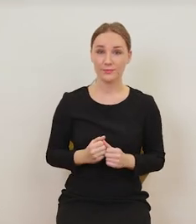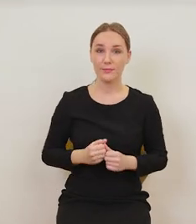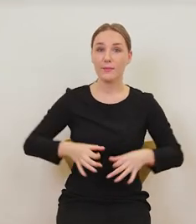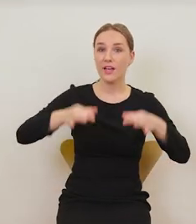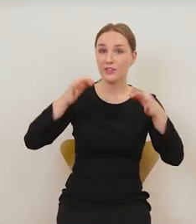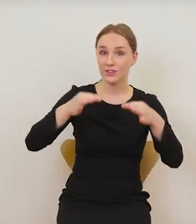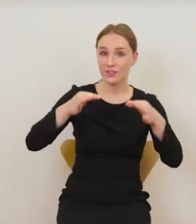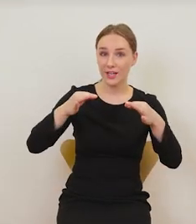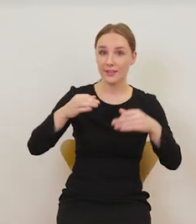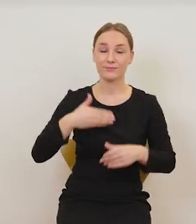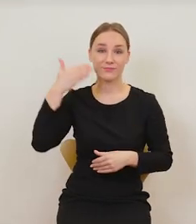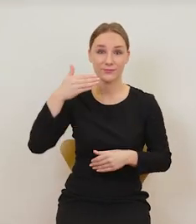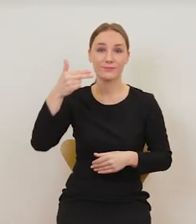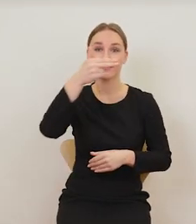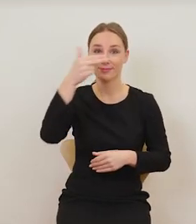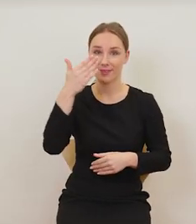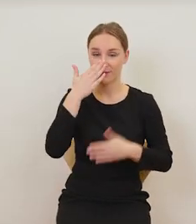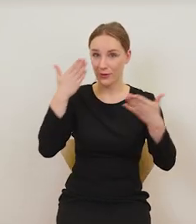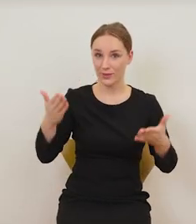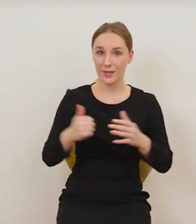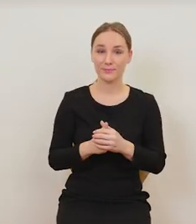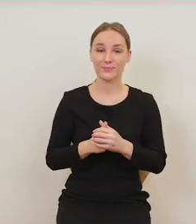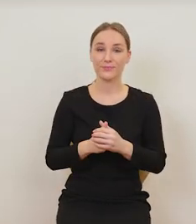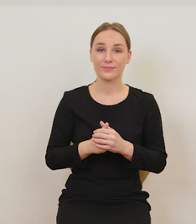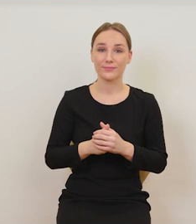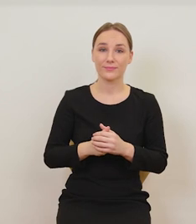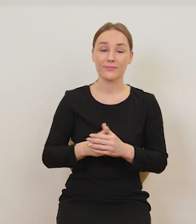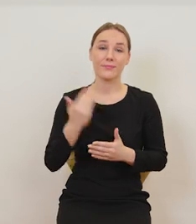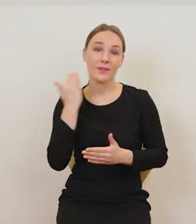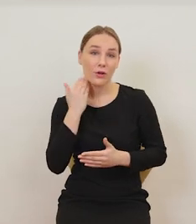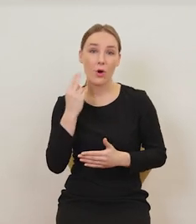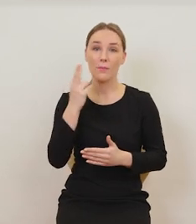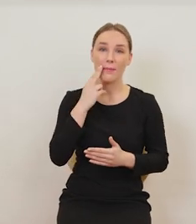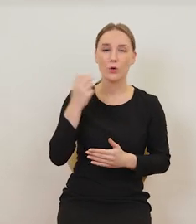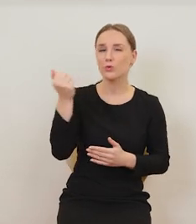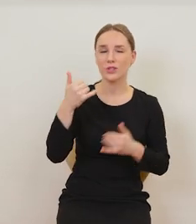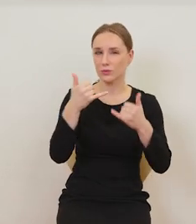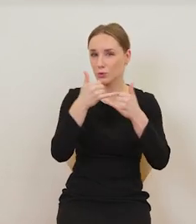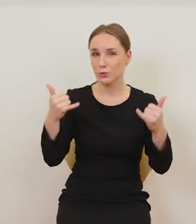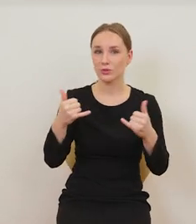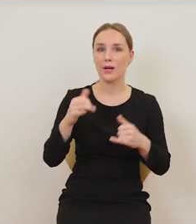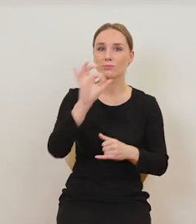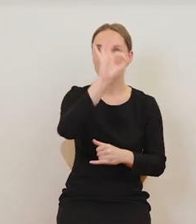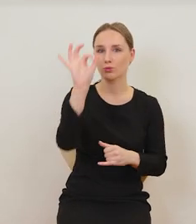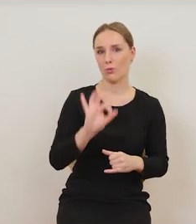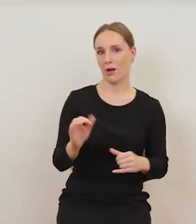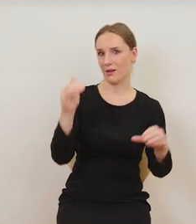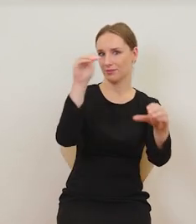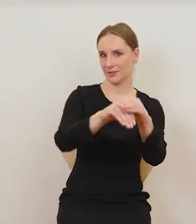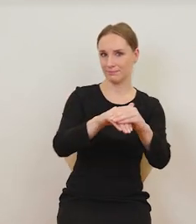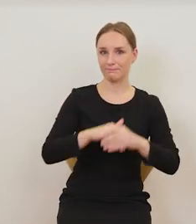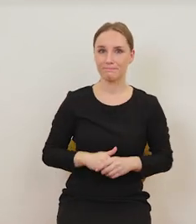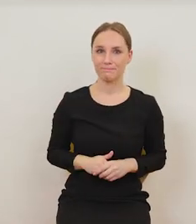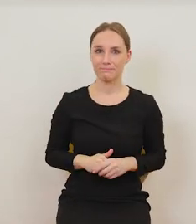temat naszej prelekcji to używki w dziełach sztuki. I może rozpoczniemy